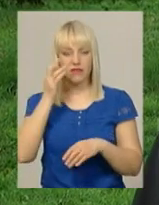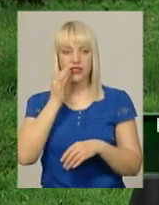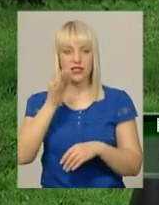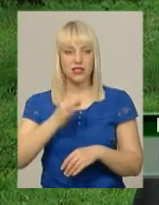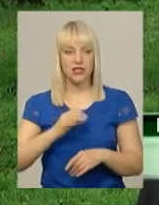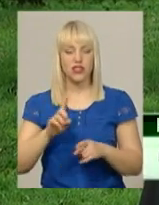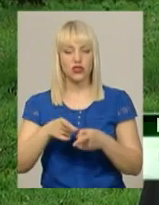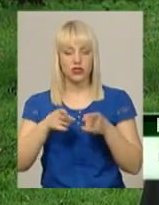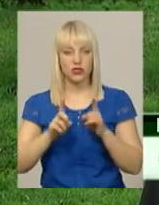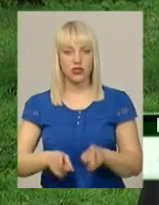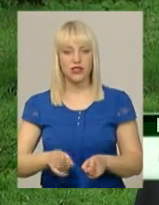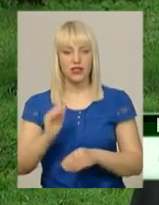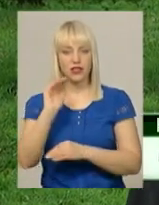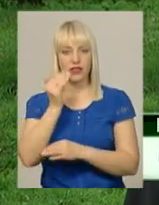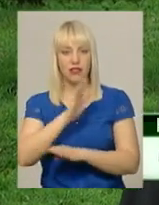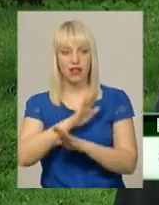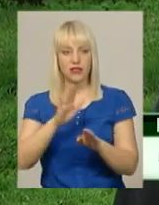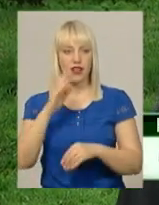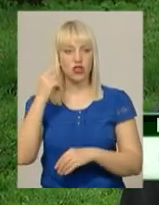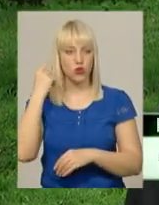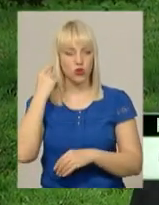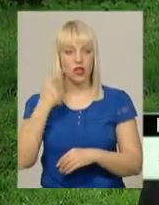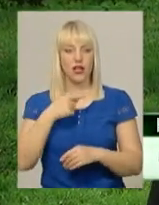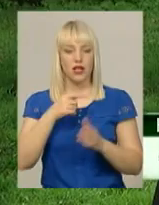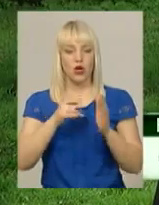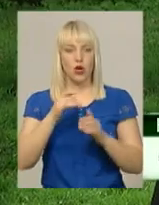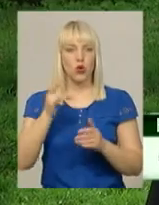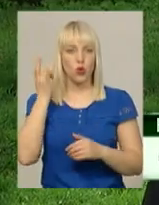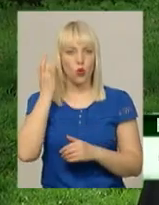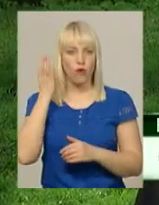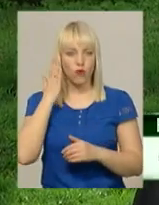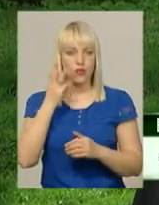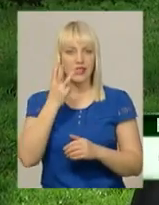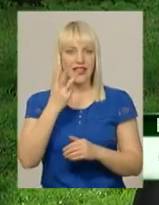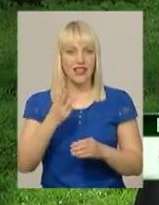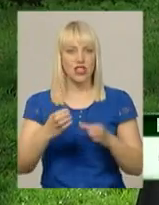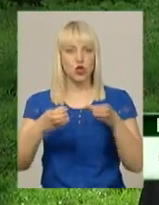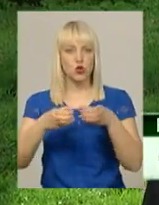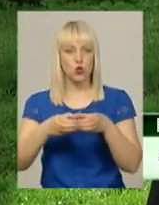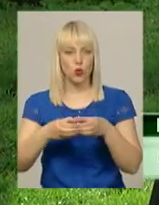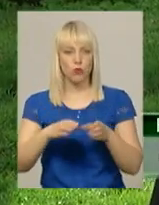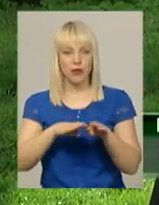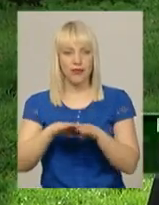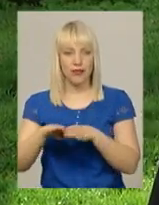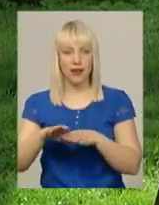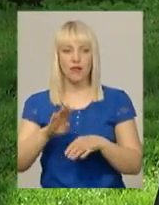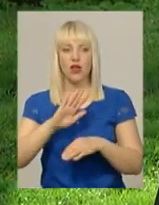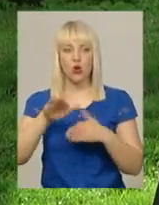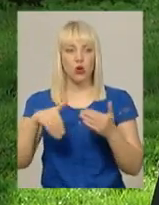таке справді не чує. Поставили діагноз тугоухість 3-го ступеня. Не чує вона і досі.